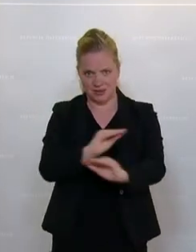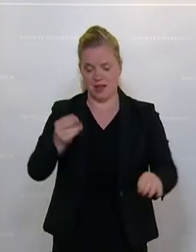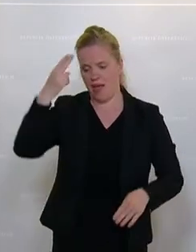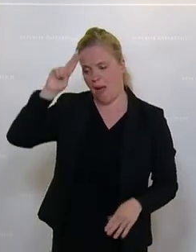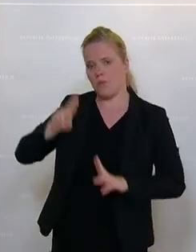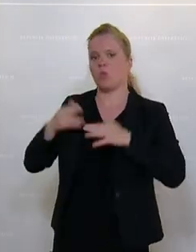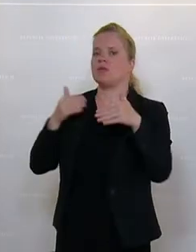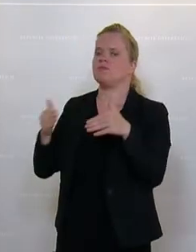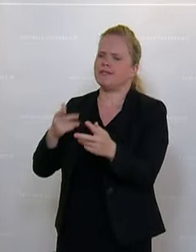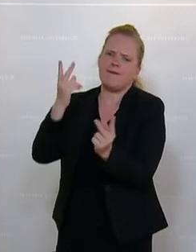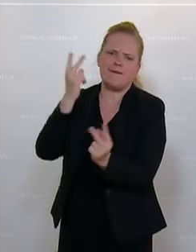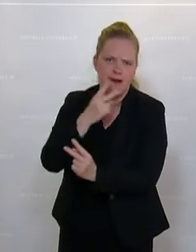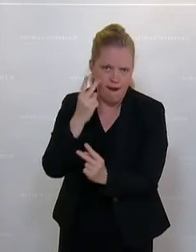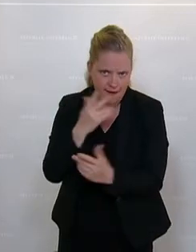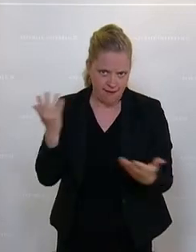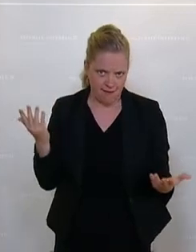Bundesminister natürlich